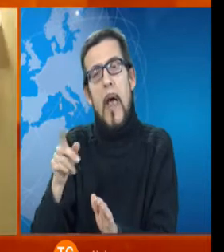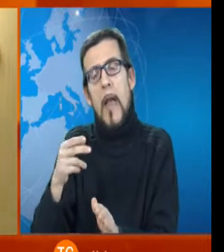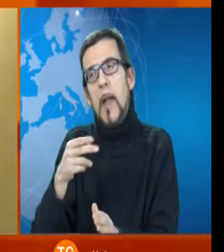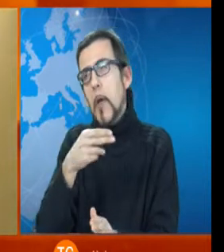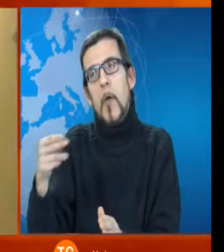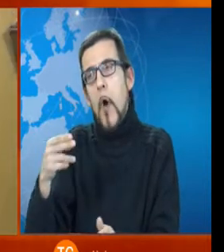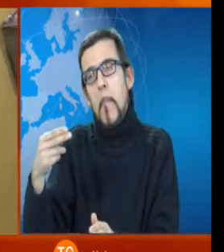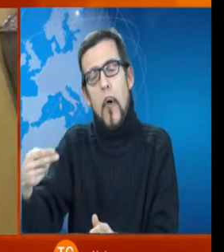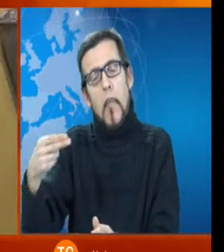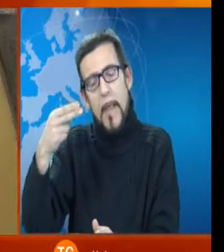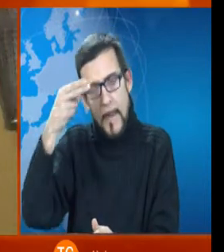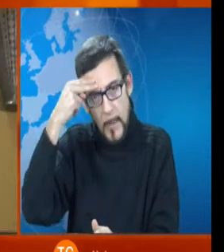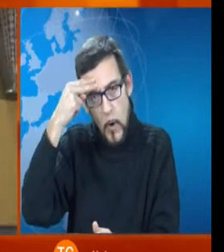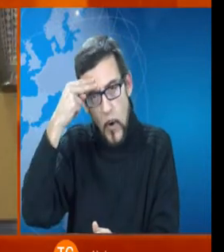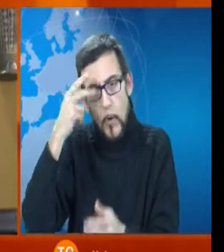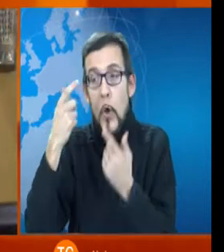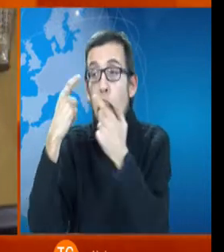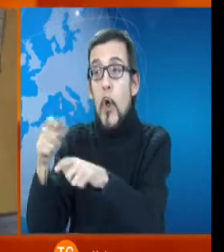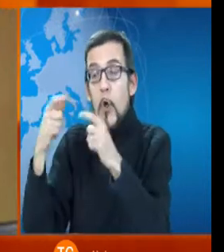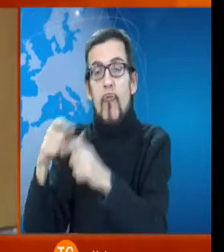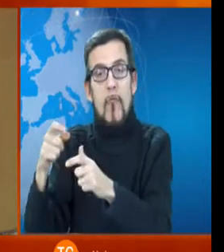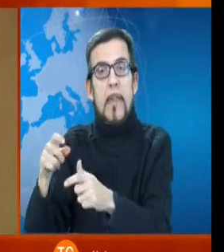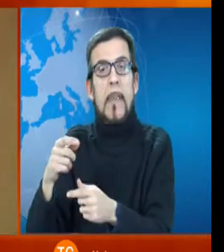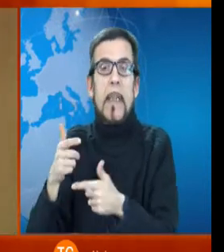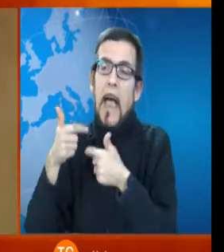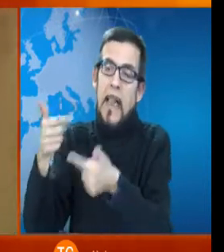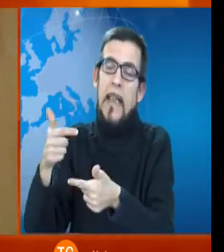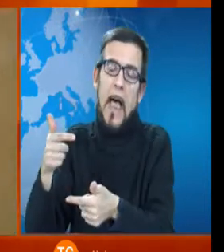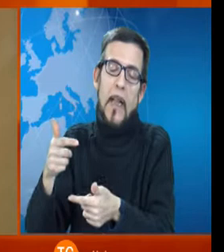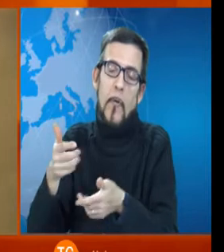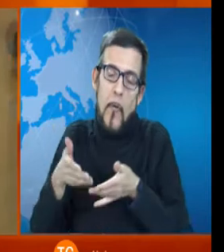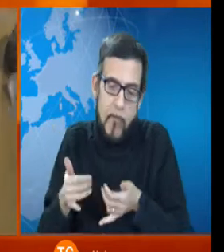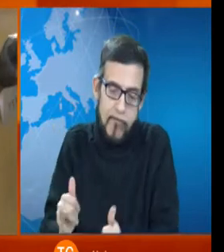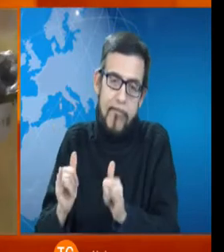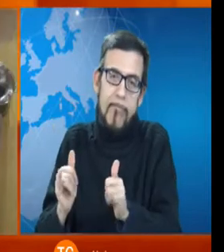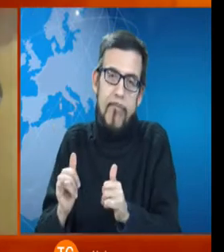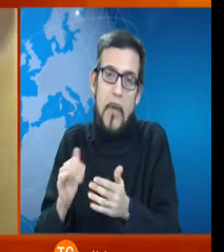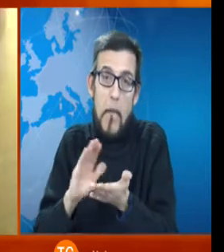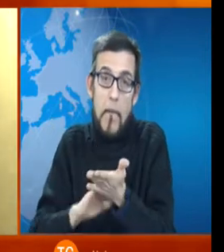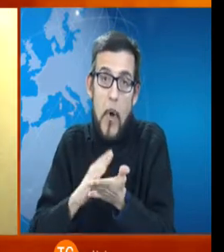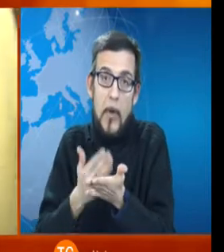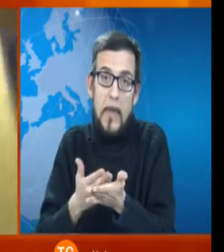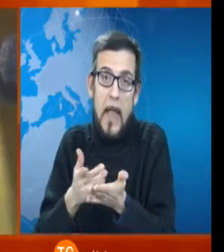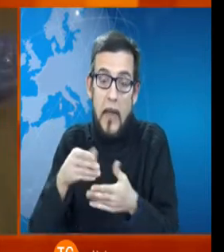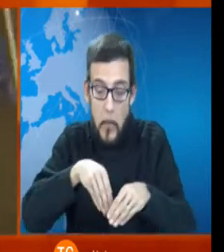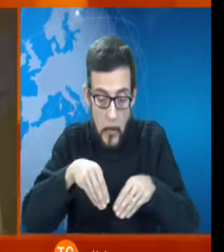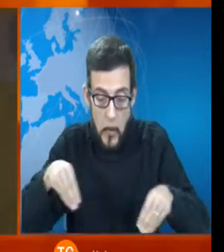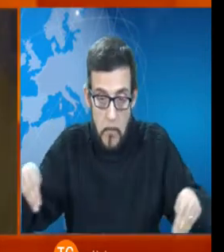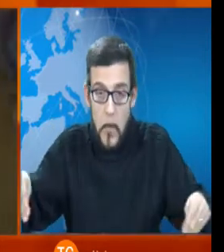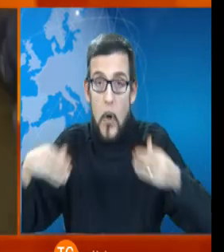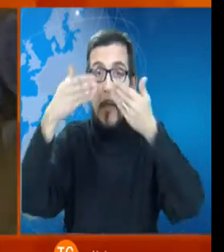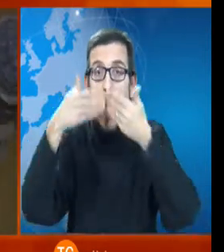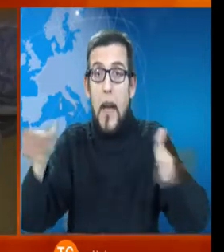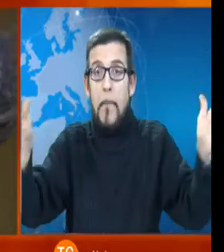nella città che gli ha dato i Natali e poi, altro dato importante quando la mostra finalmente sarà aperta nel